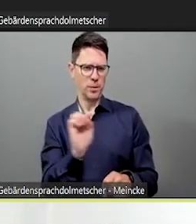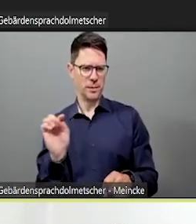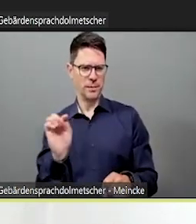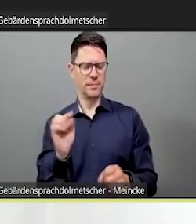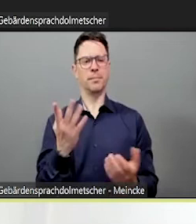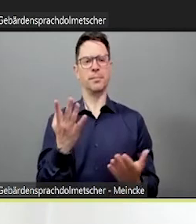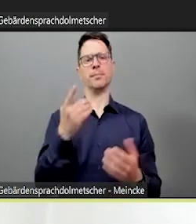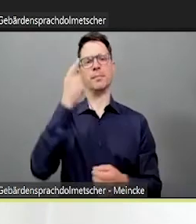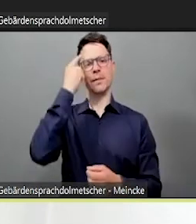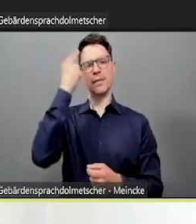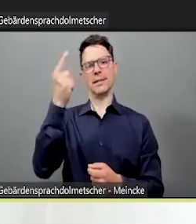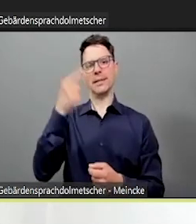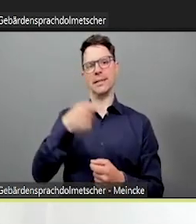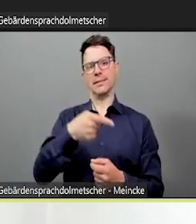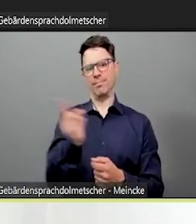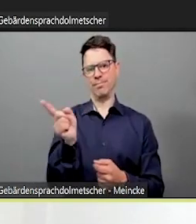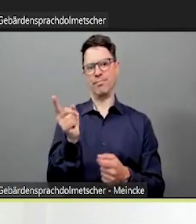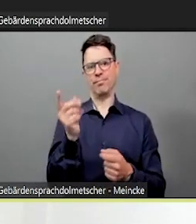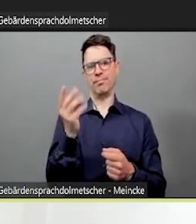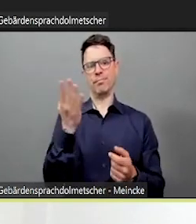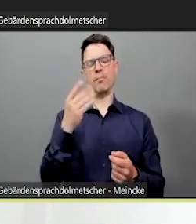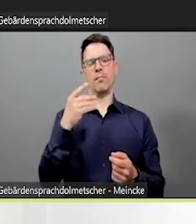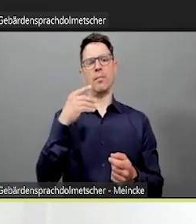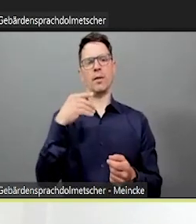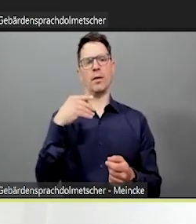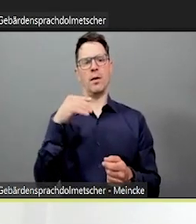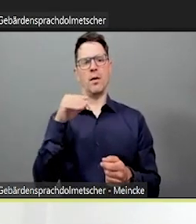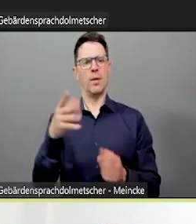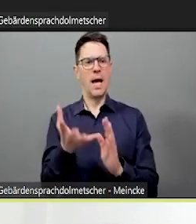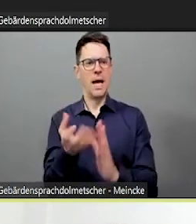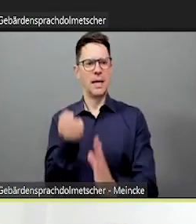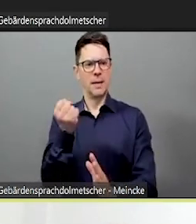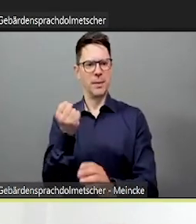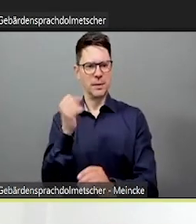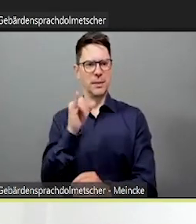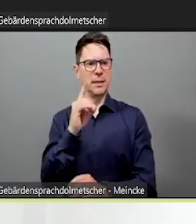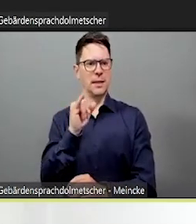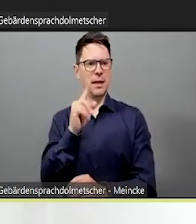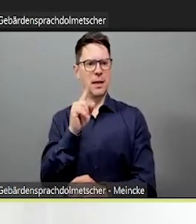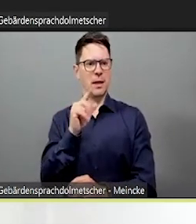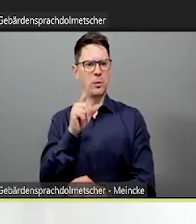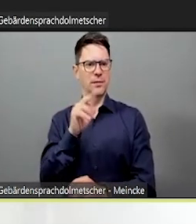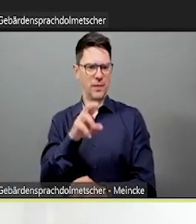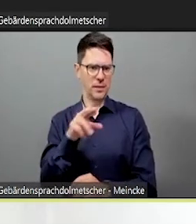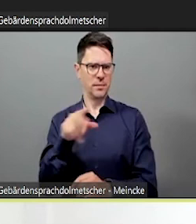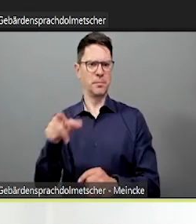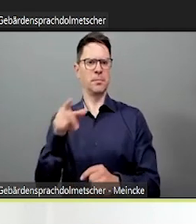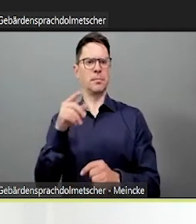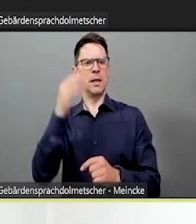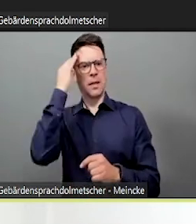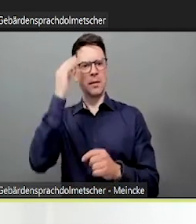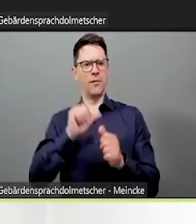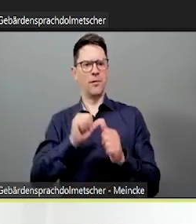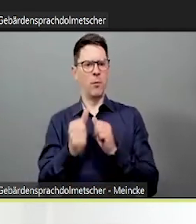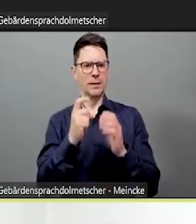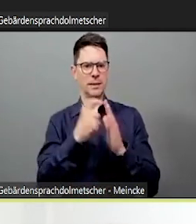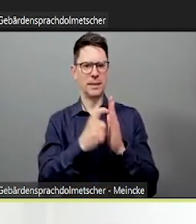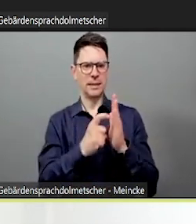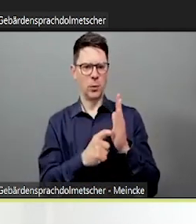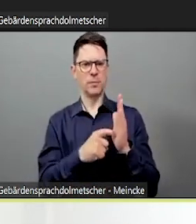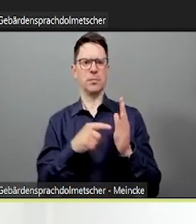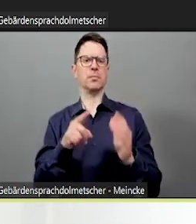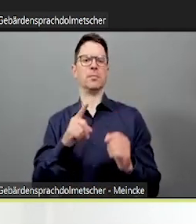Ein paar Sachen werden wir vielleicht gleich auch zusammen ausprobieren können. Ein paar Sachen stelle ich Ihnen einfach so vor. Sie finden auch in der